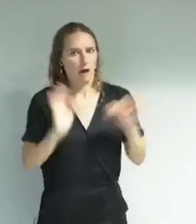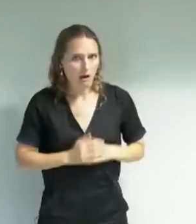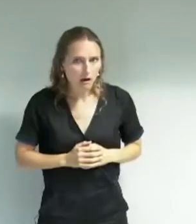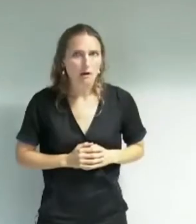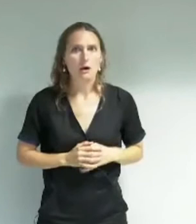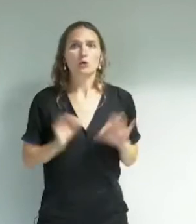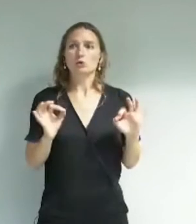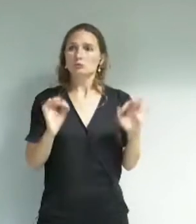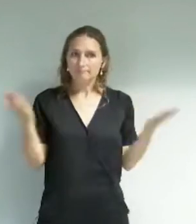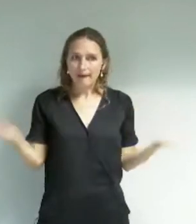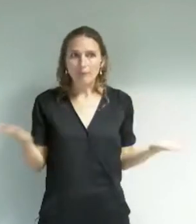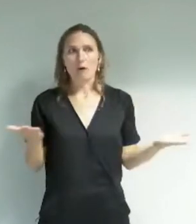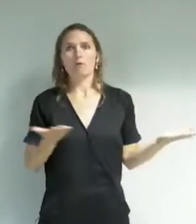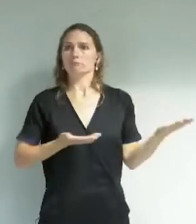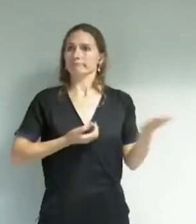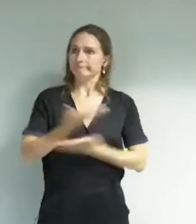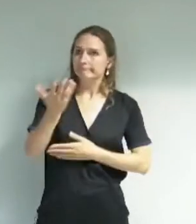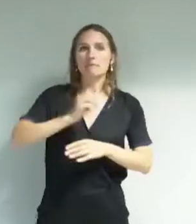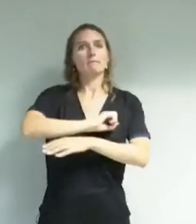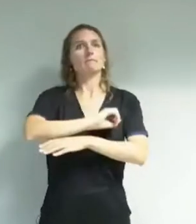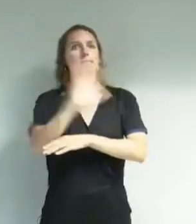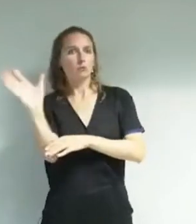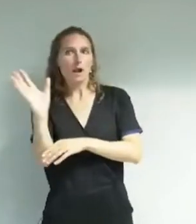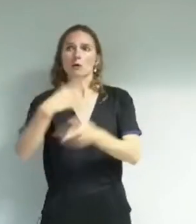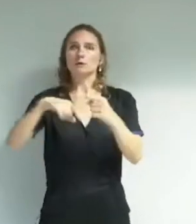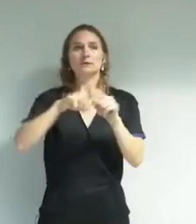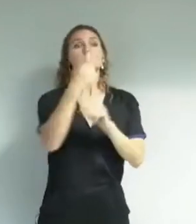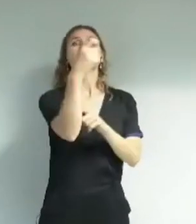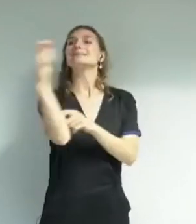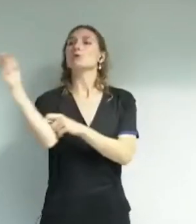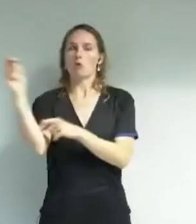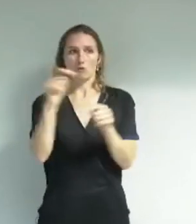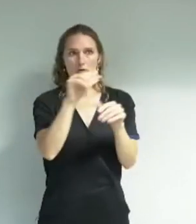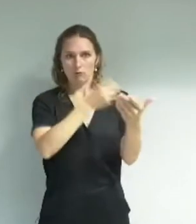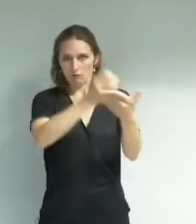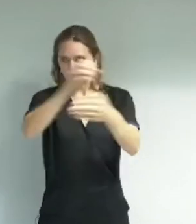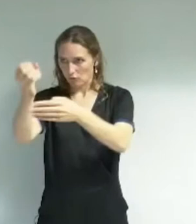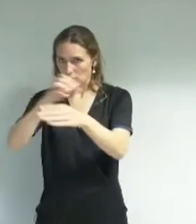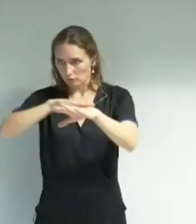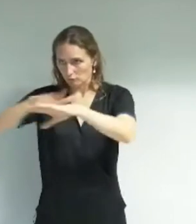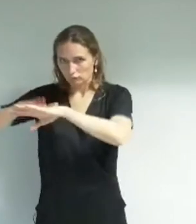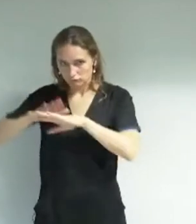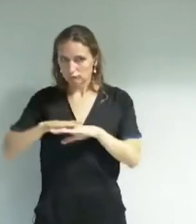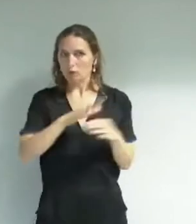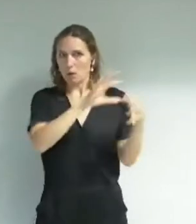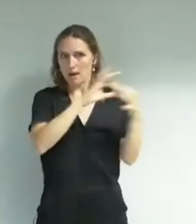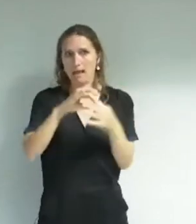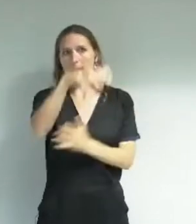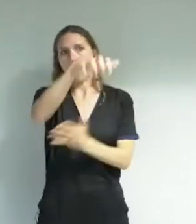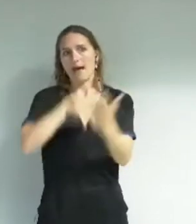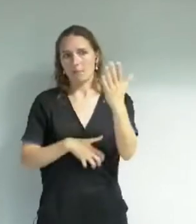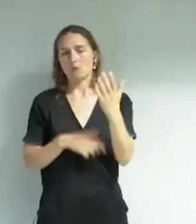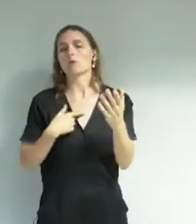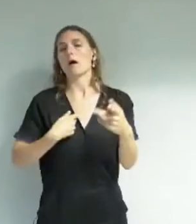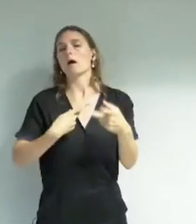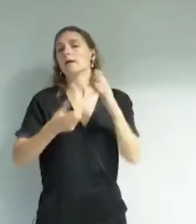à cet instant à la presse et au président de tous les groupes le lien avec le rapport parce qu'il est très épais je ne pas évidemment le tirer